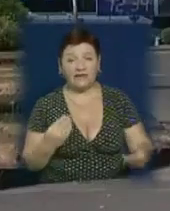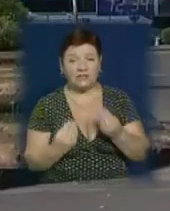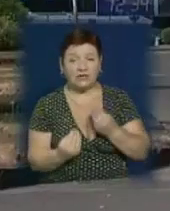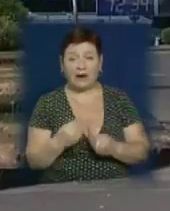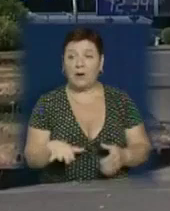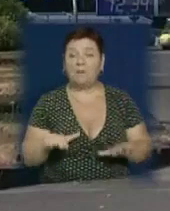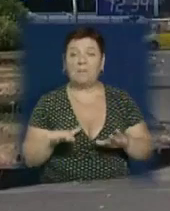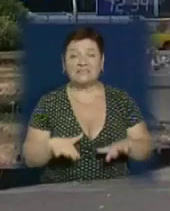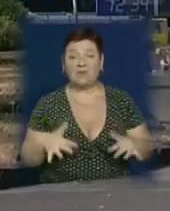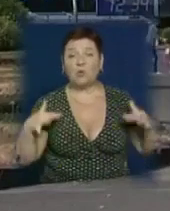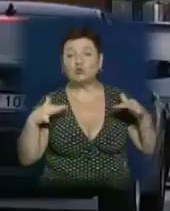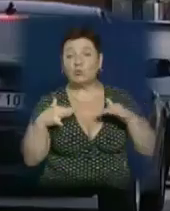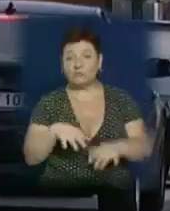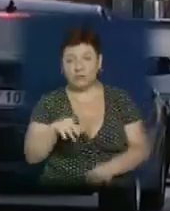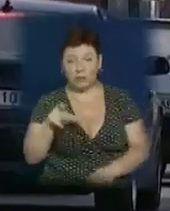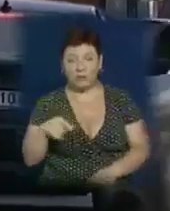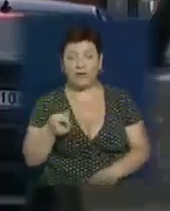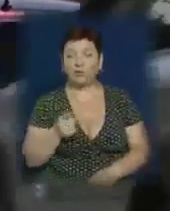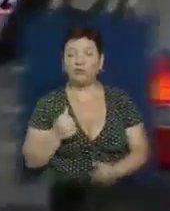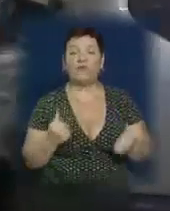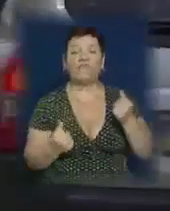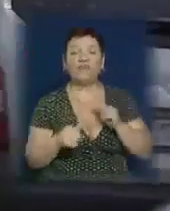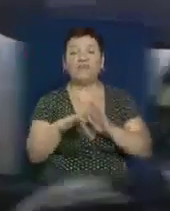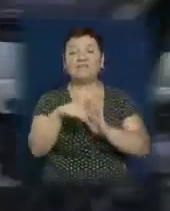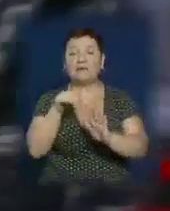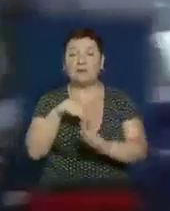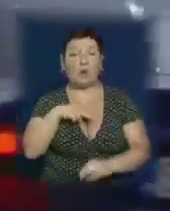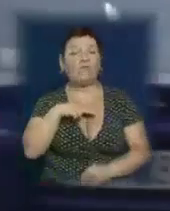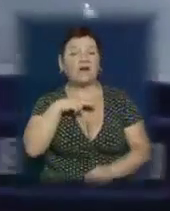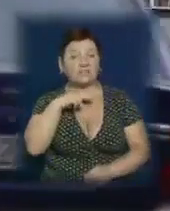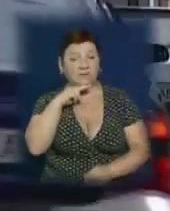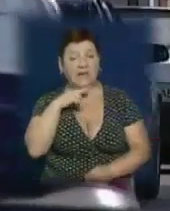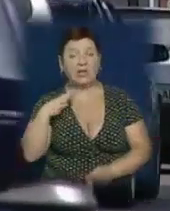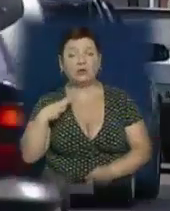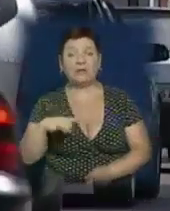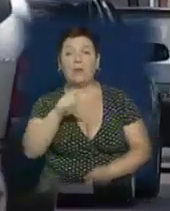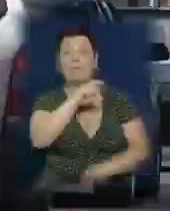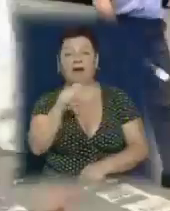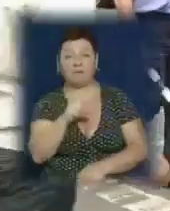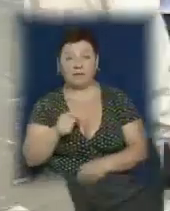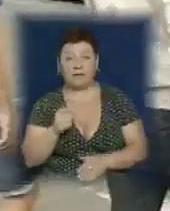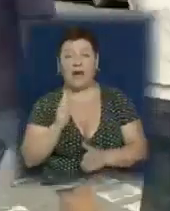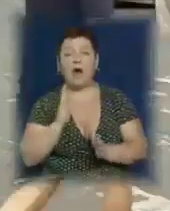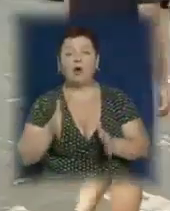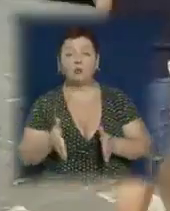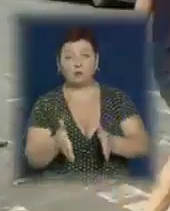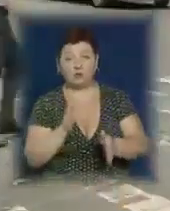і в місцях масового скупчення людей. Тож водіїв закликають бути уважними і дотримуватись правил дорожнього руку.